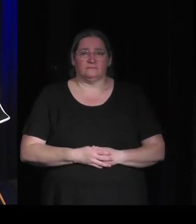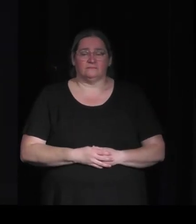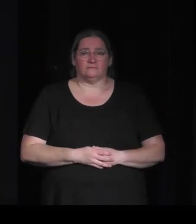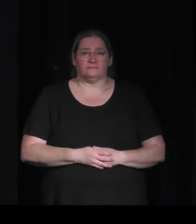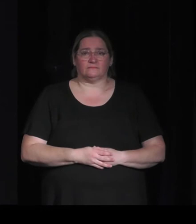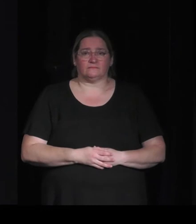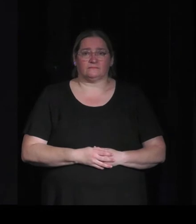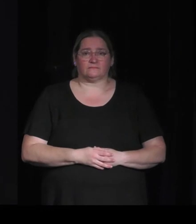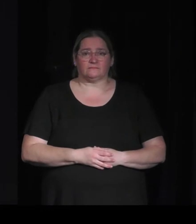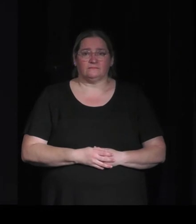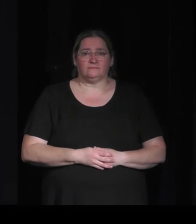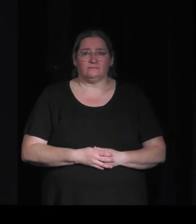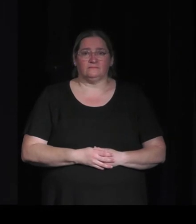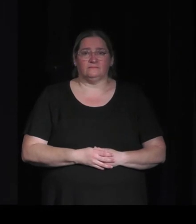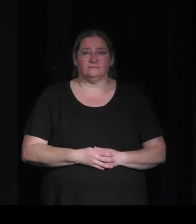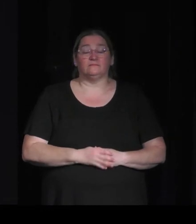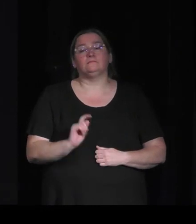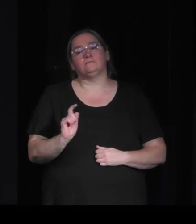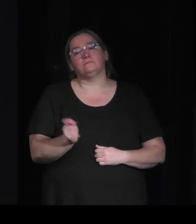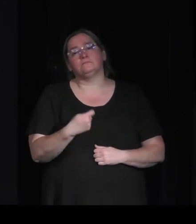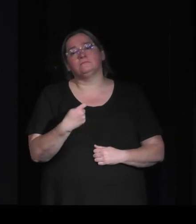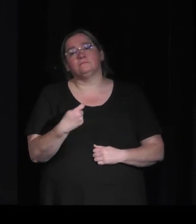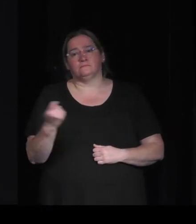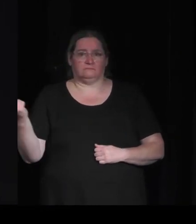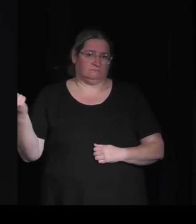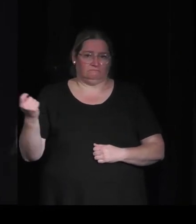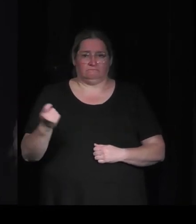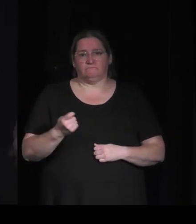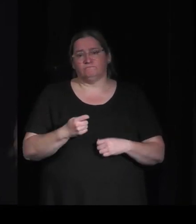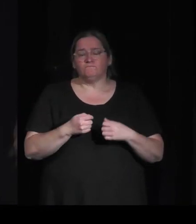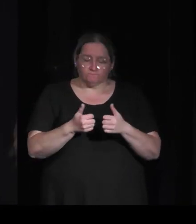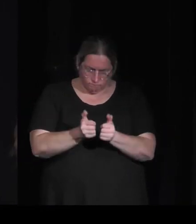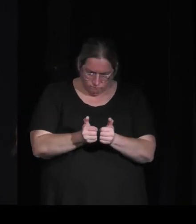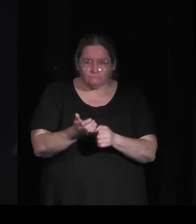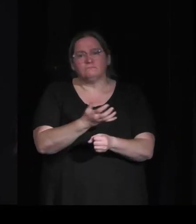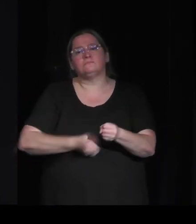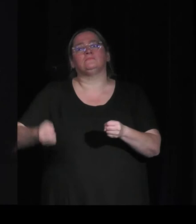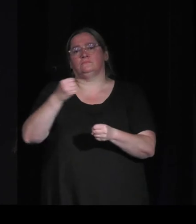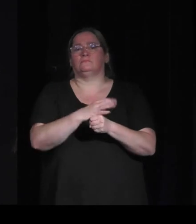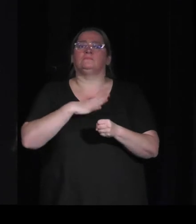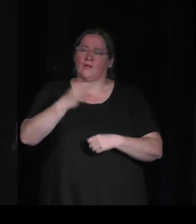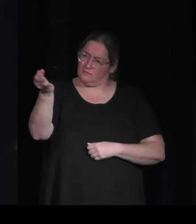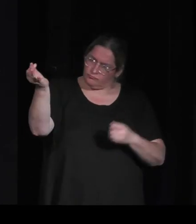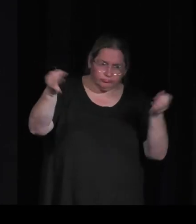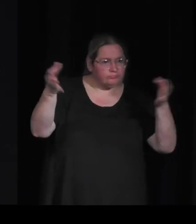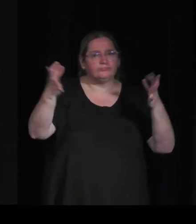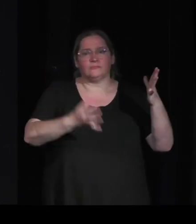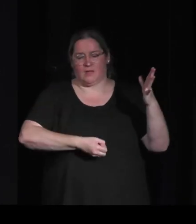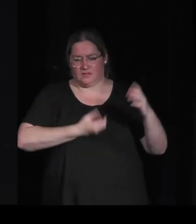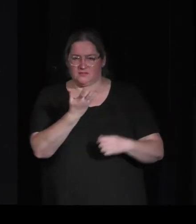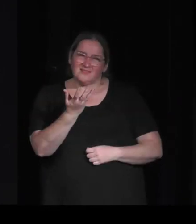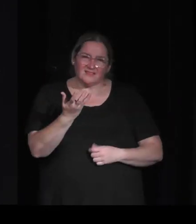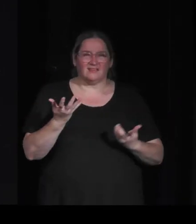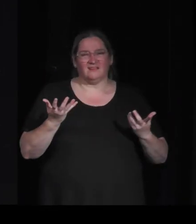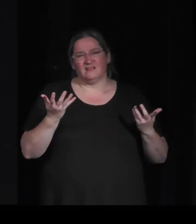propositions alors il y des choix artistiques qui sont faits dans les productions mais je trouve que les dimensions un peu toujours réalistes